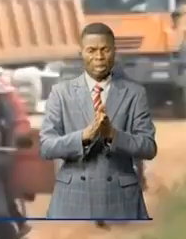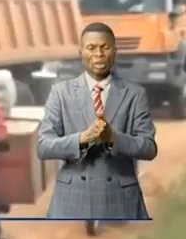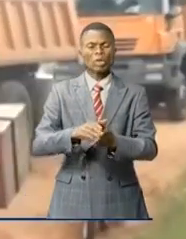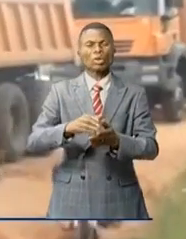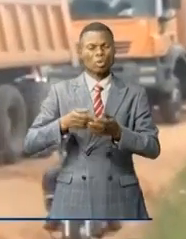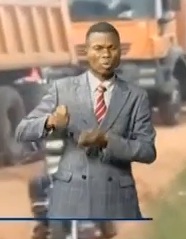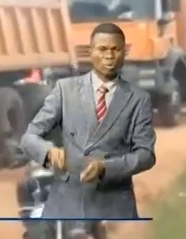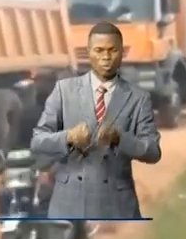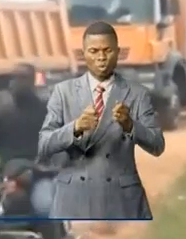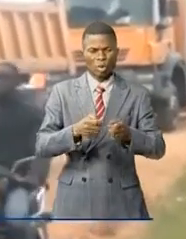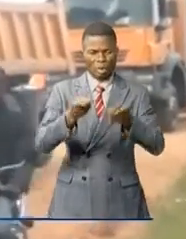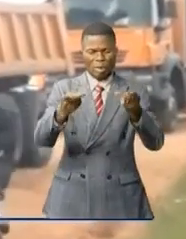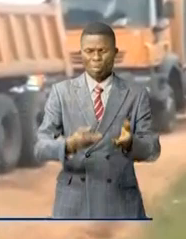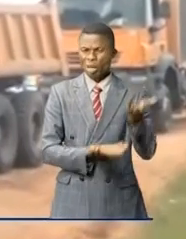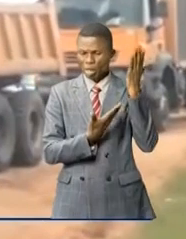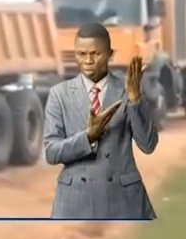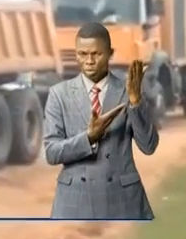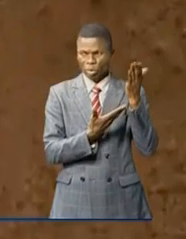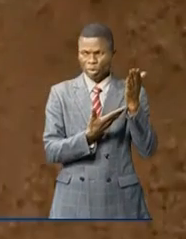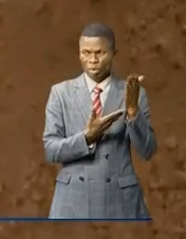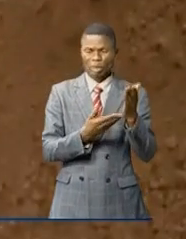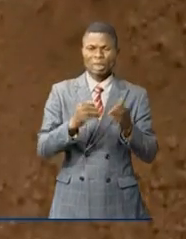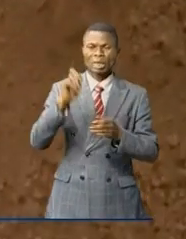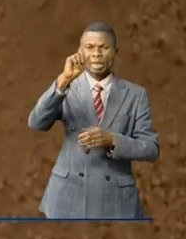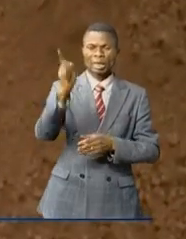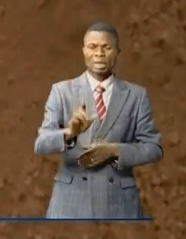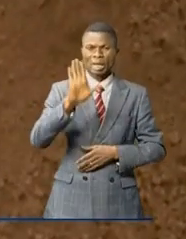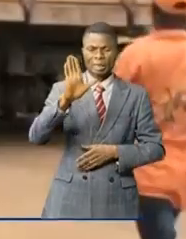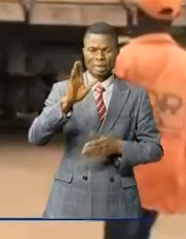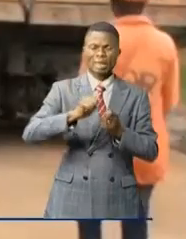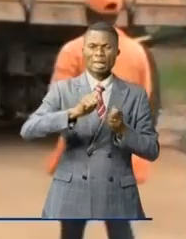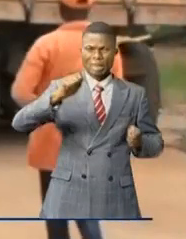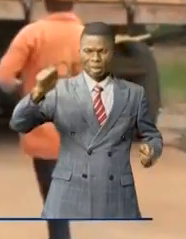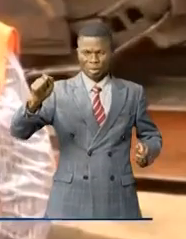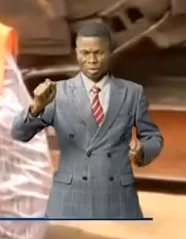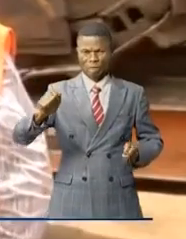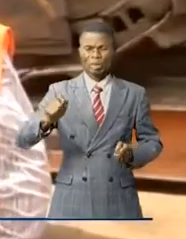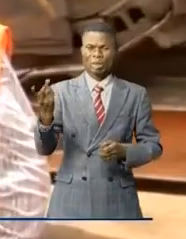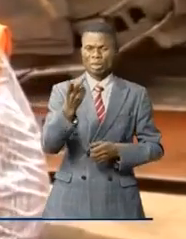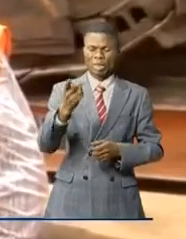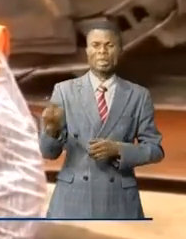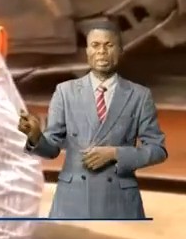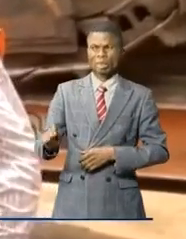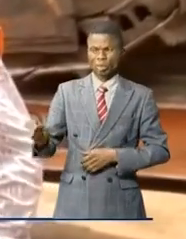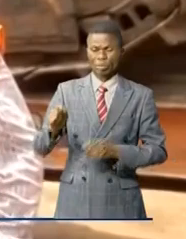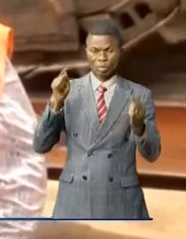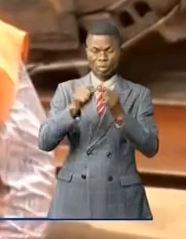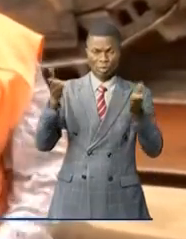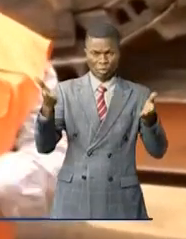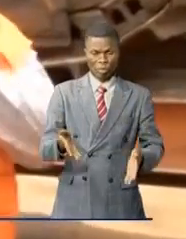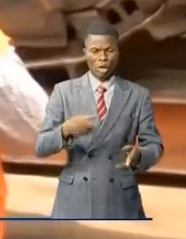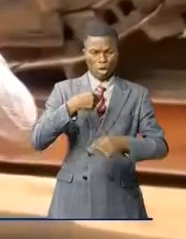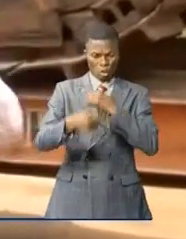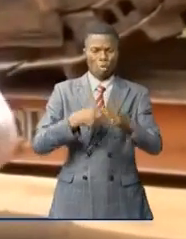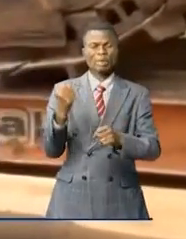et des points chauds linéaires de 35 kilomètres axe Lissala-Boundouki. Le but de notre présence ici est de